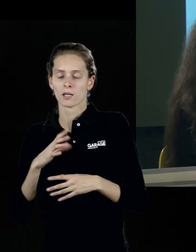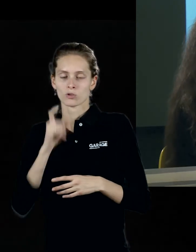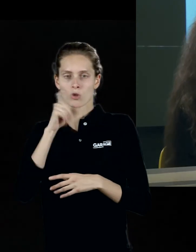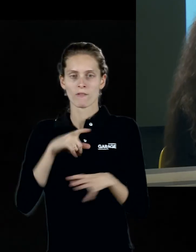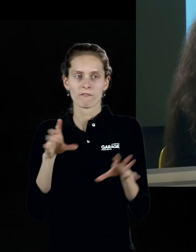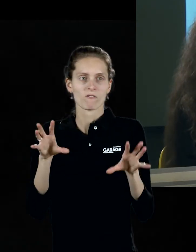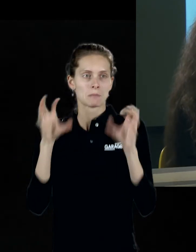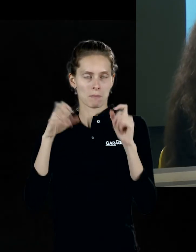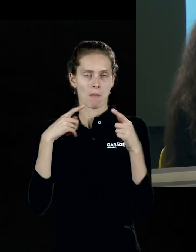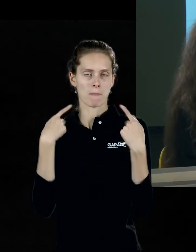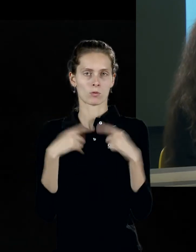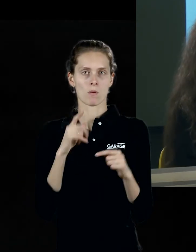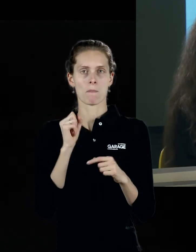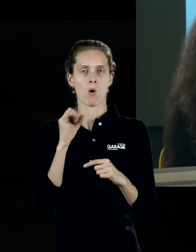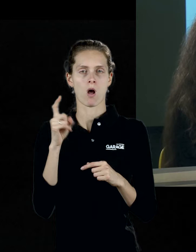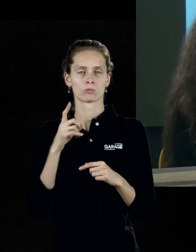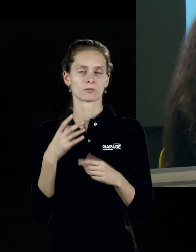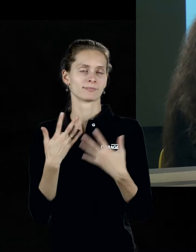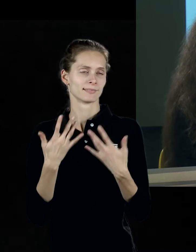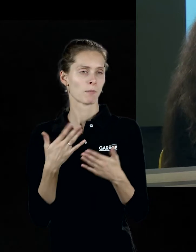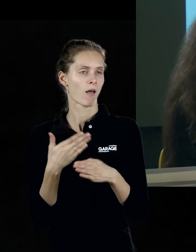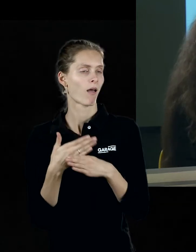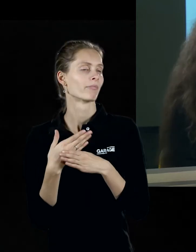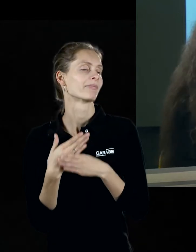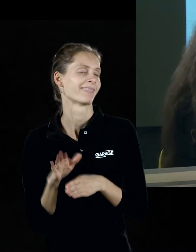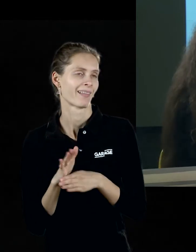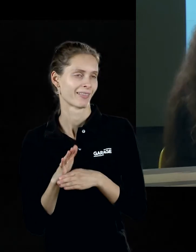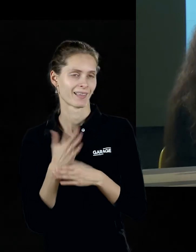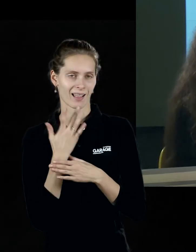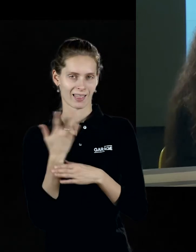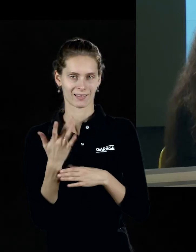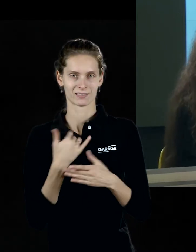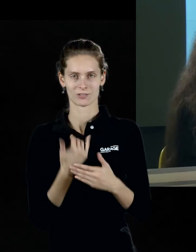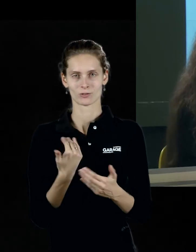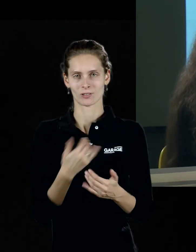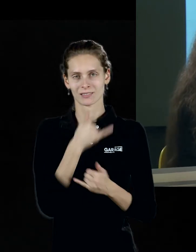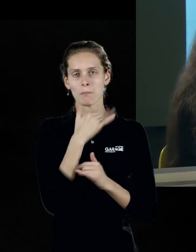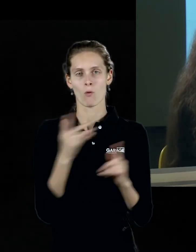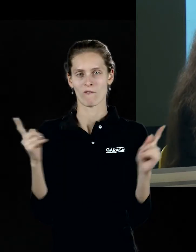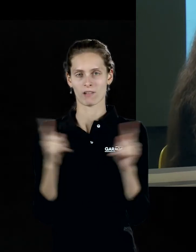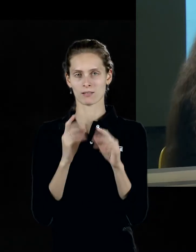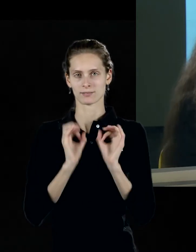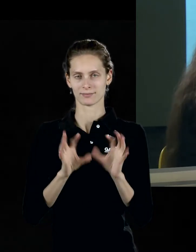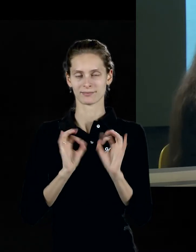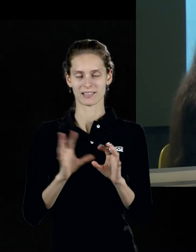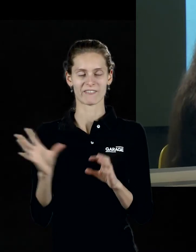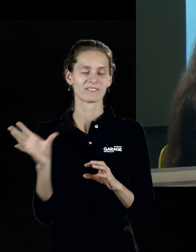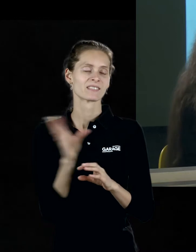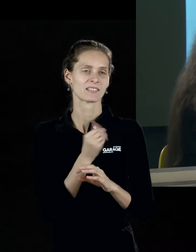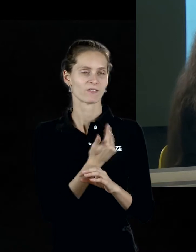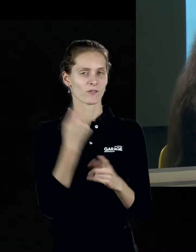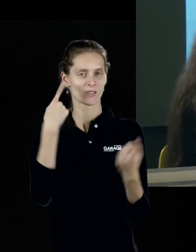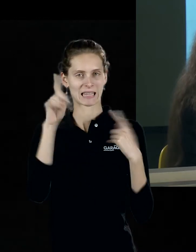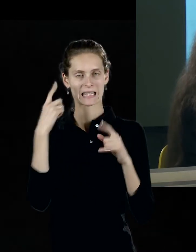ценностей. Баухаус, конечно, требует отдельной лекции, я сейчас не могу вкратце изложить все его